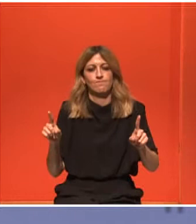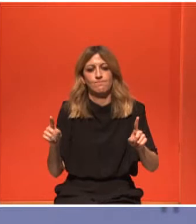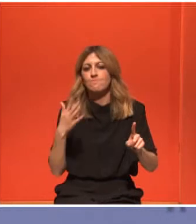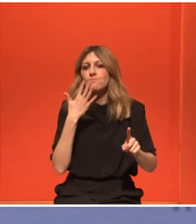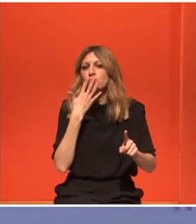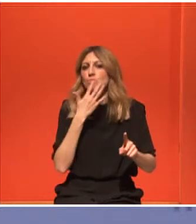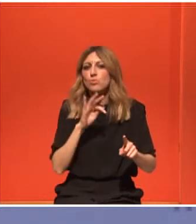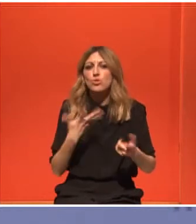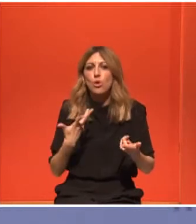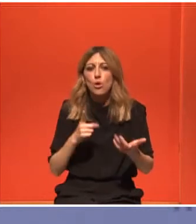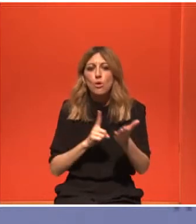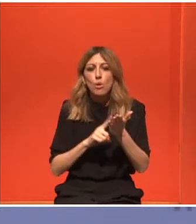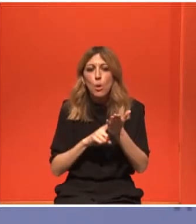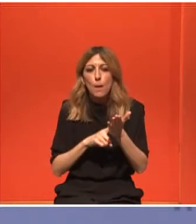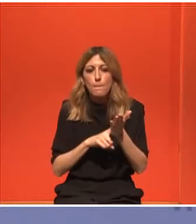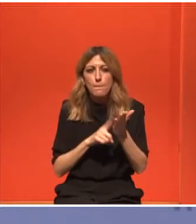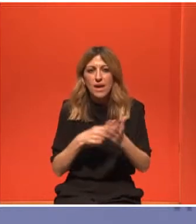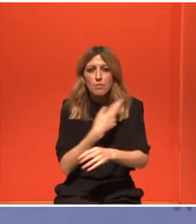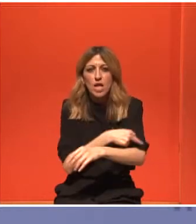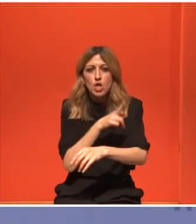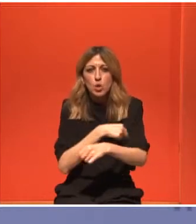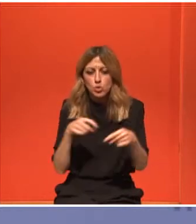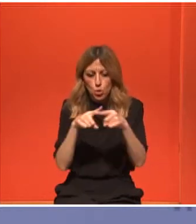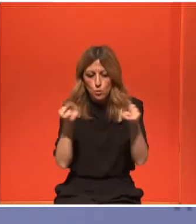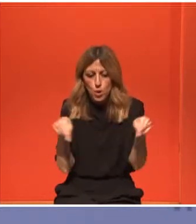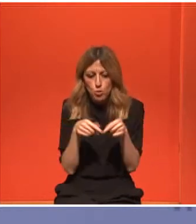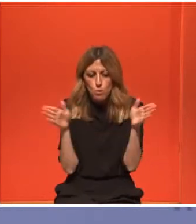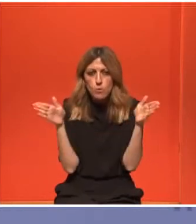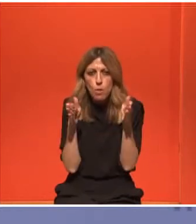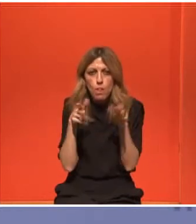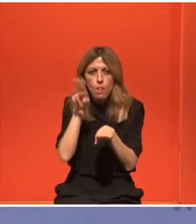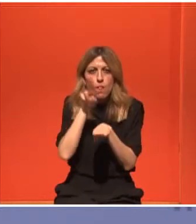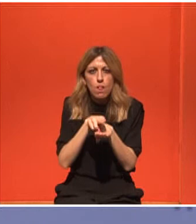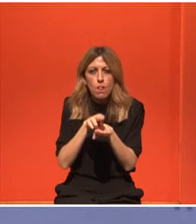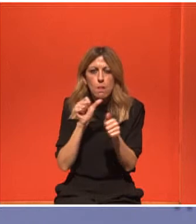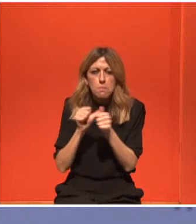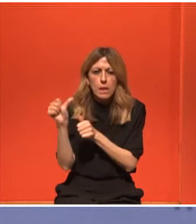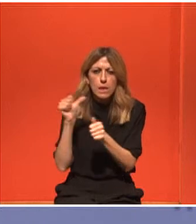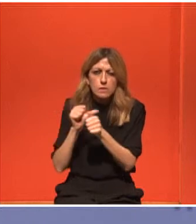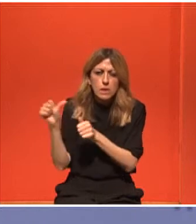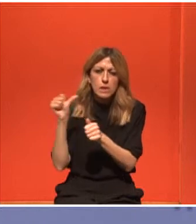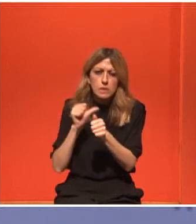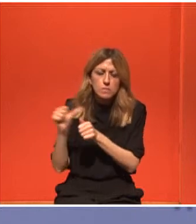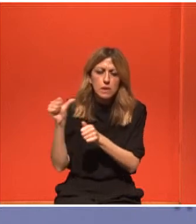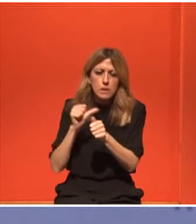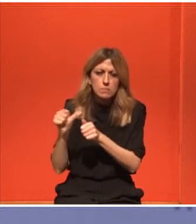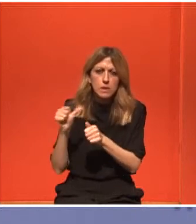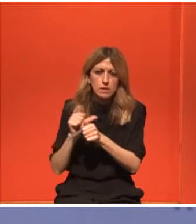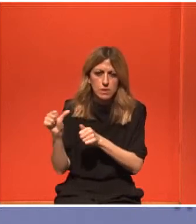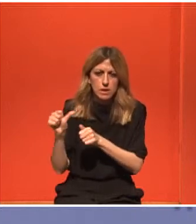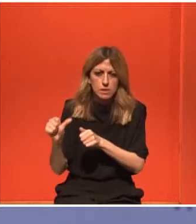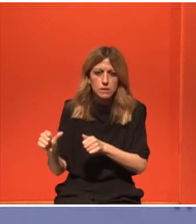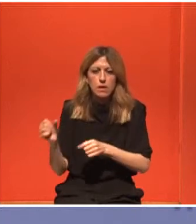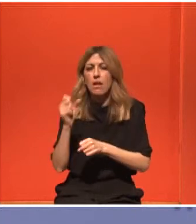κλειστείς μέσα σε ένα δωμάτιο δύο επί δύο για πάρα πολλούς μήνες. Οι θεραπείες που παίρνει η λευχαιμία σε τερματίζουν.